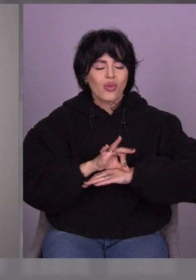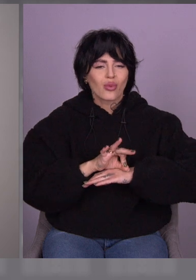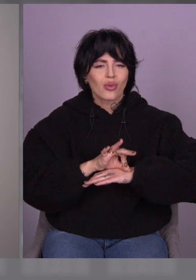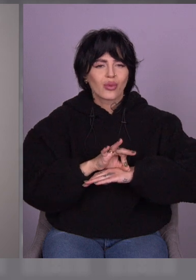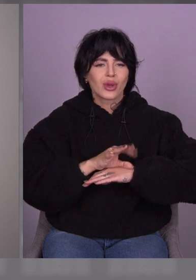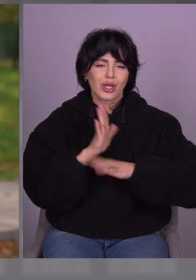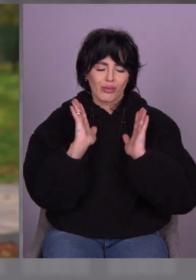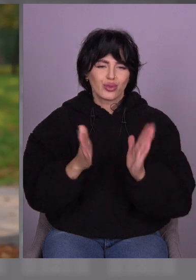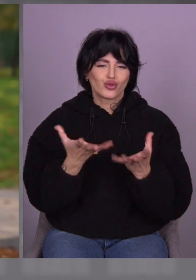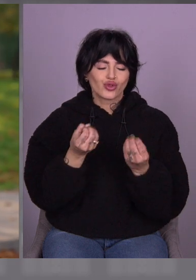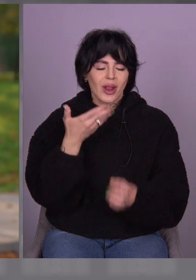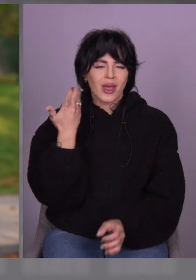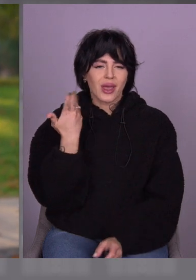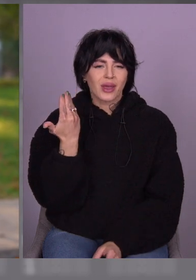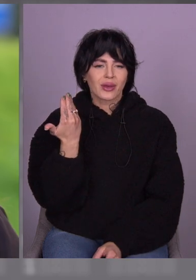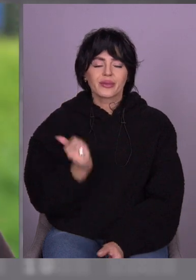стане легше.